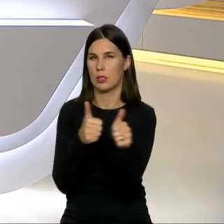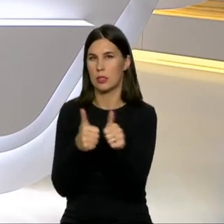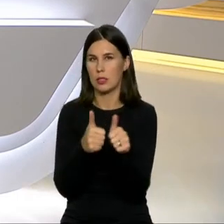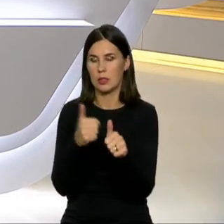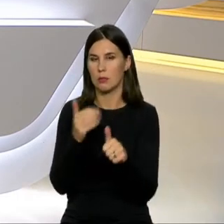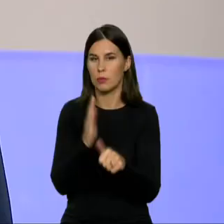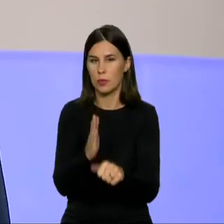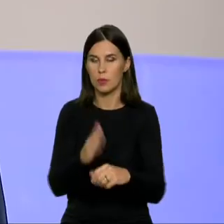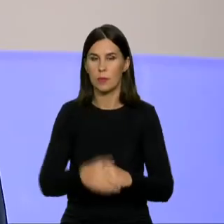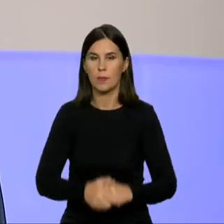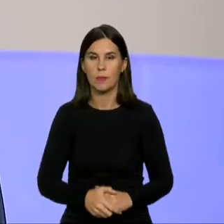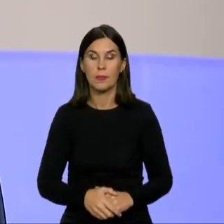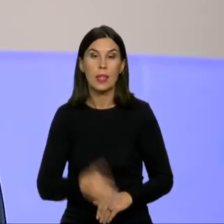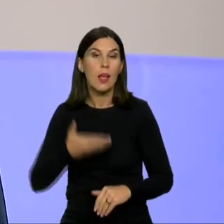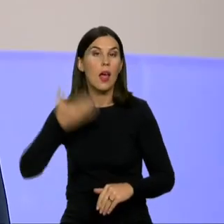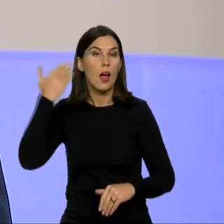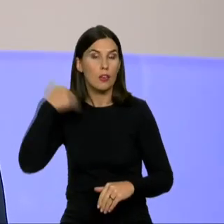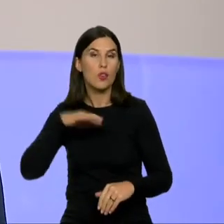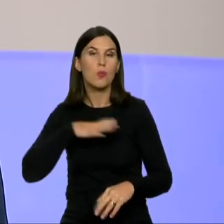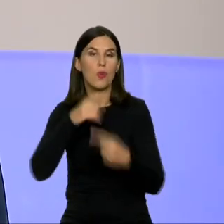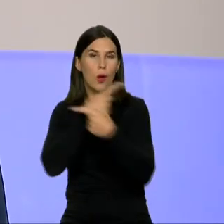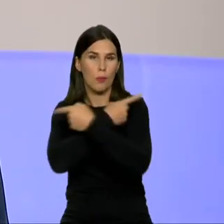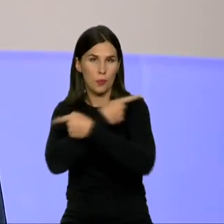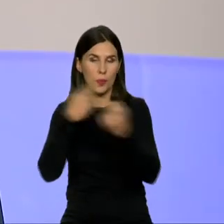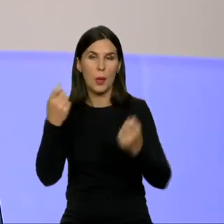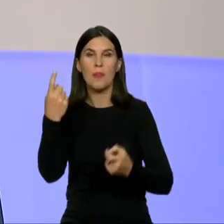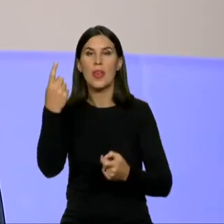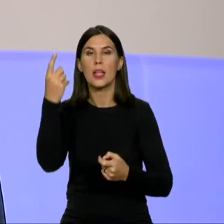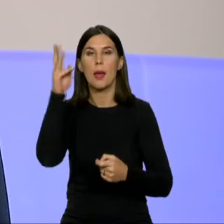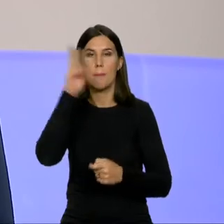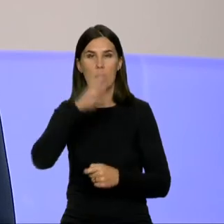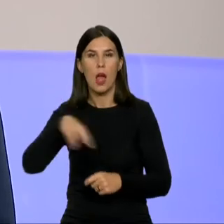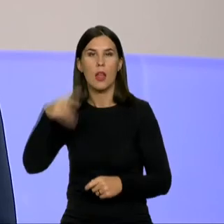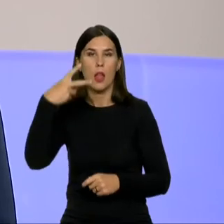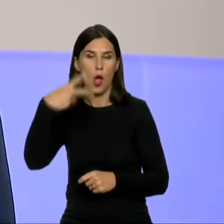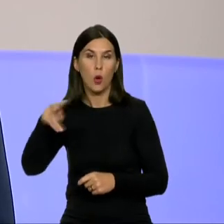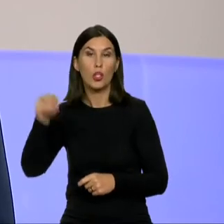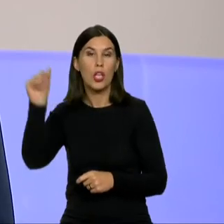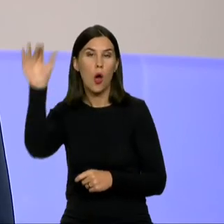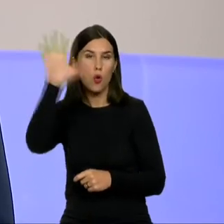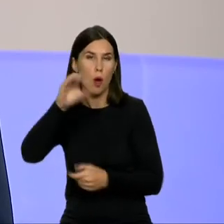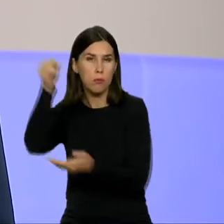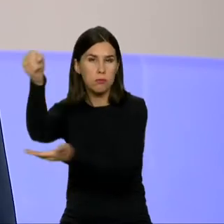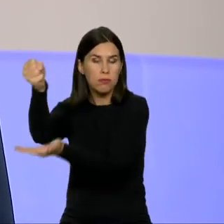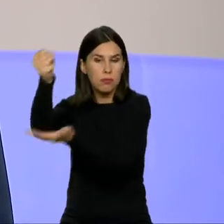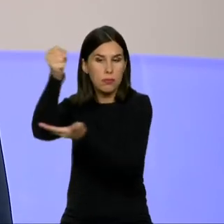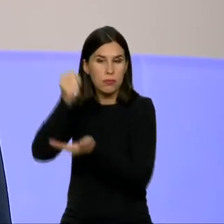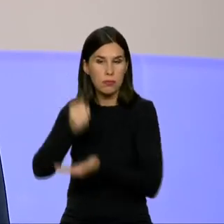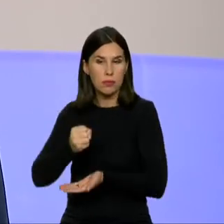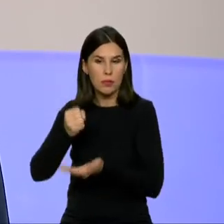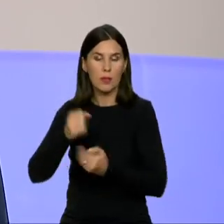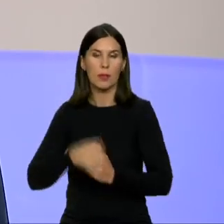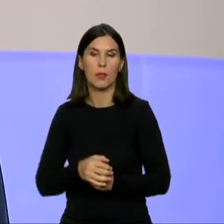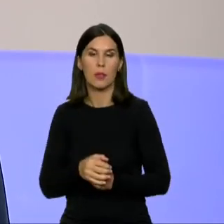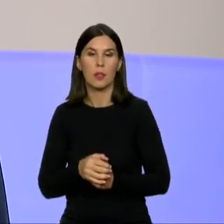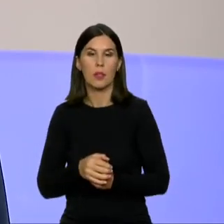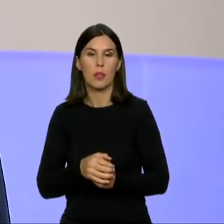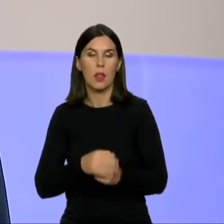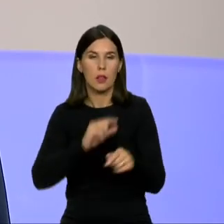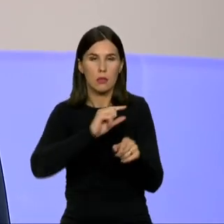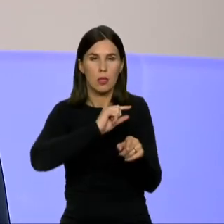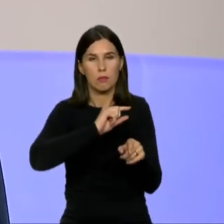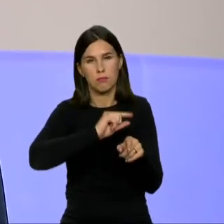buvo skelbta apie milijardą eurų iš europinės paramos, pridedant taip pat valstybės biudžeto lėšas skiriamas verslui